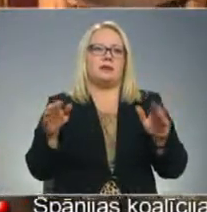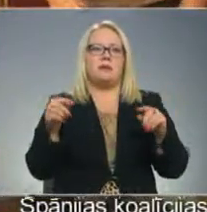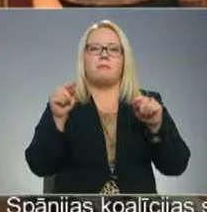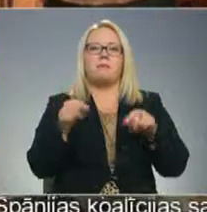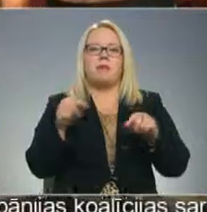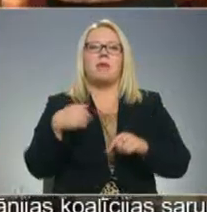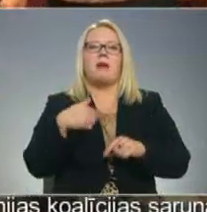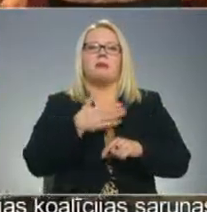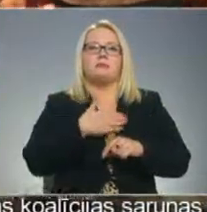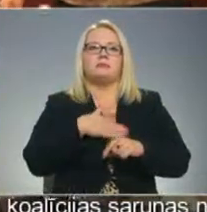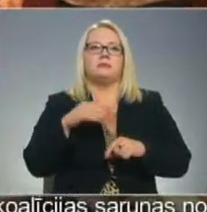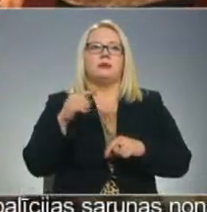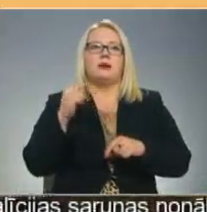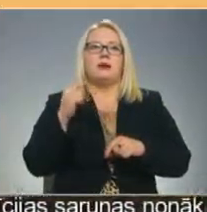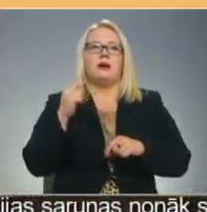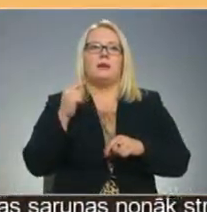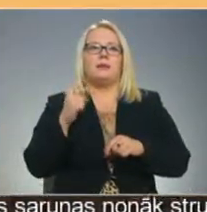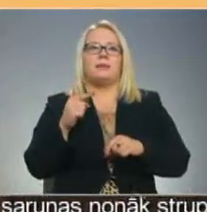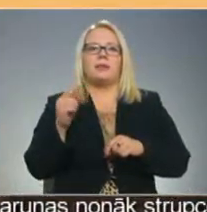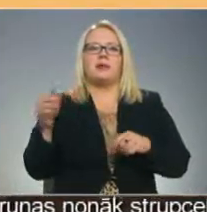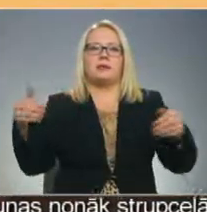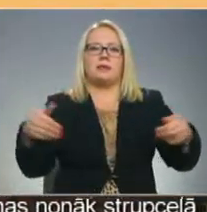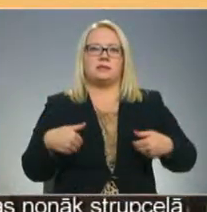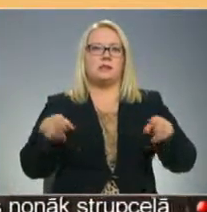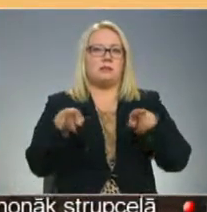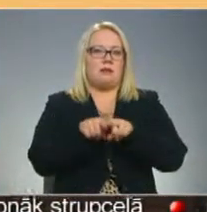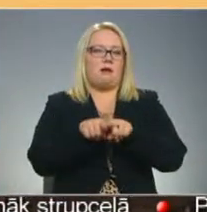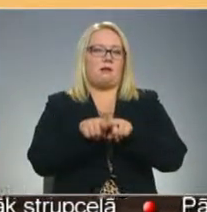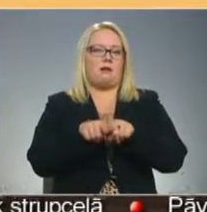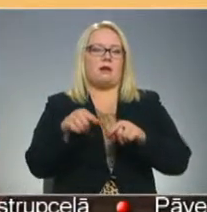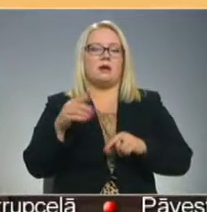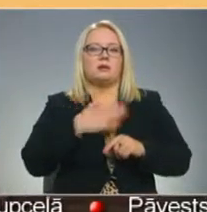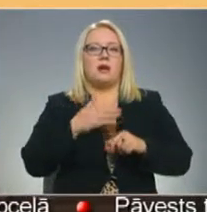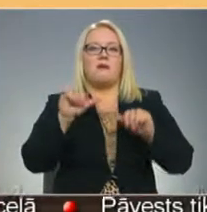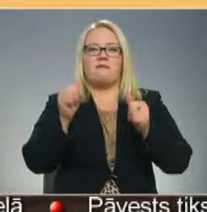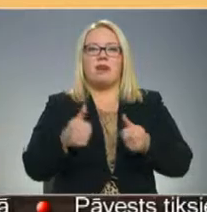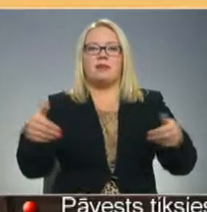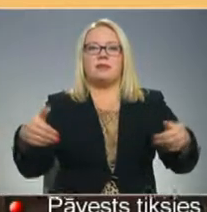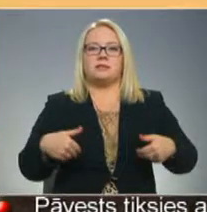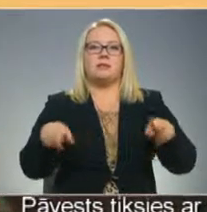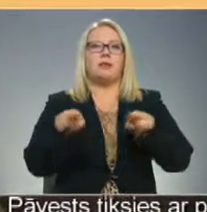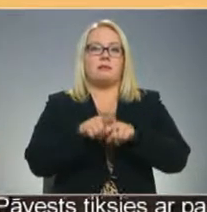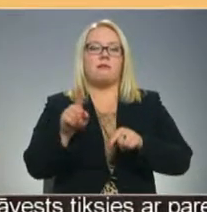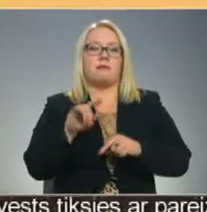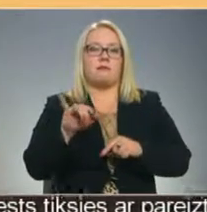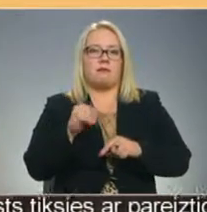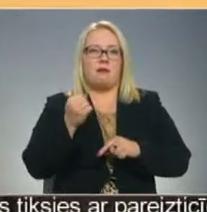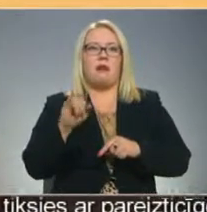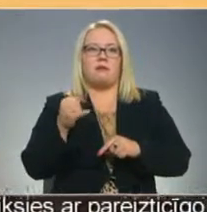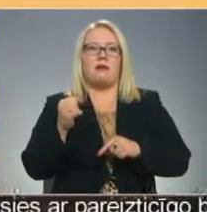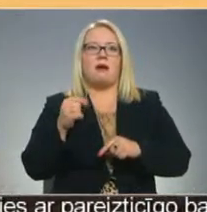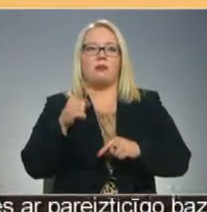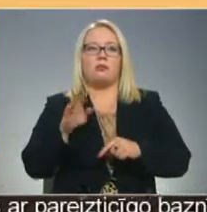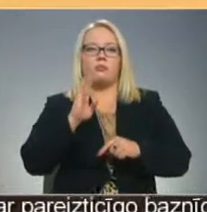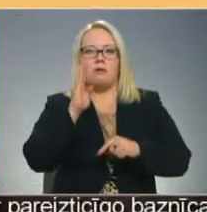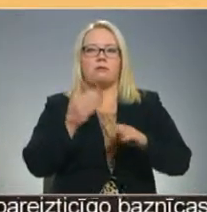ir cita pasauli. Disiplina arī. Savai disciplina arī tā ir. Tur ir no rīta